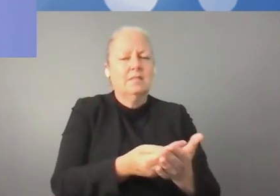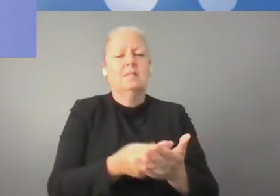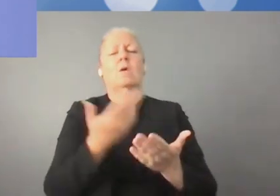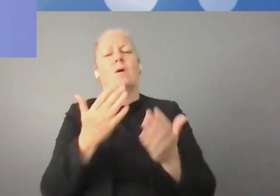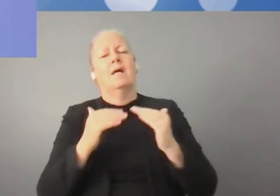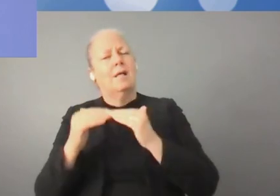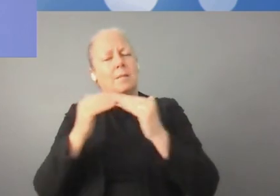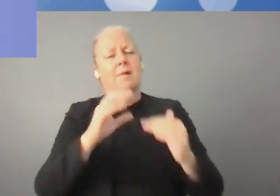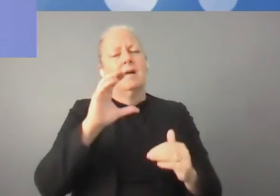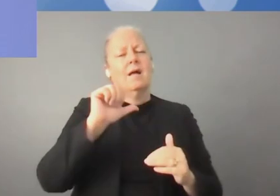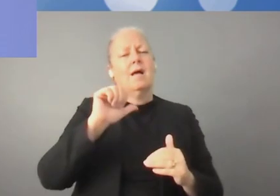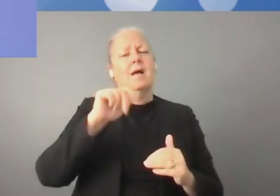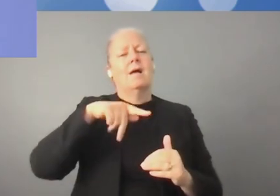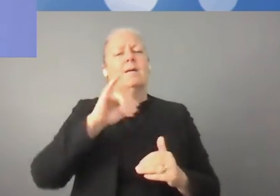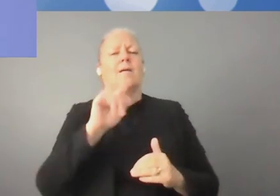donc,